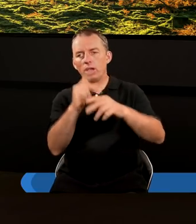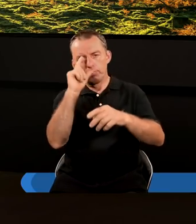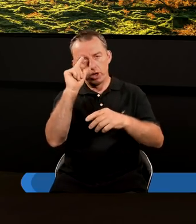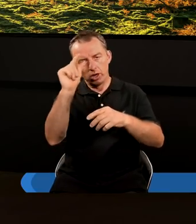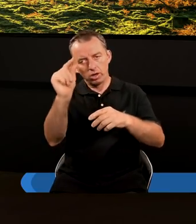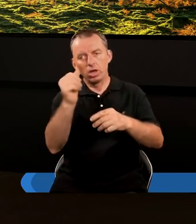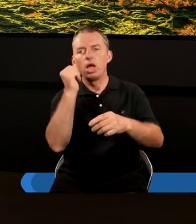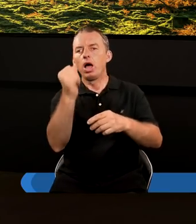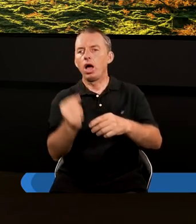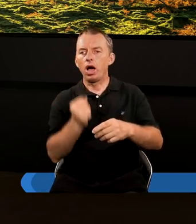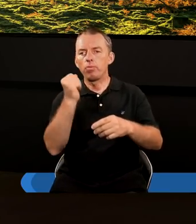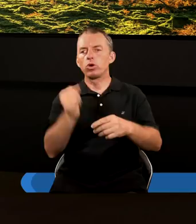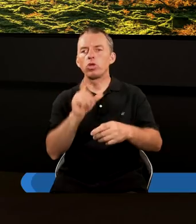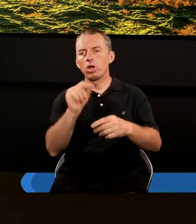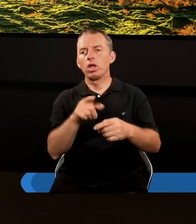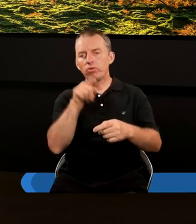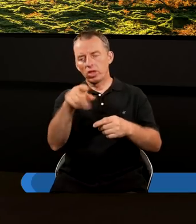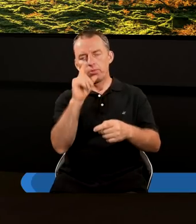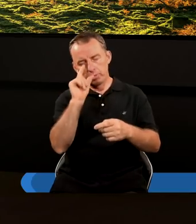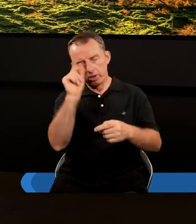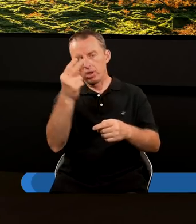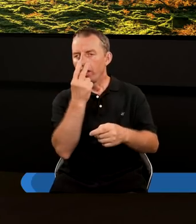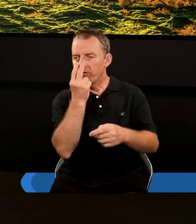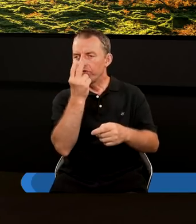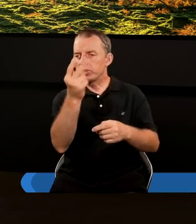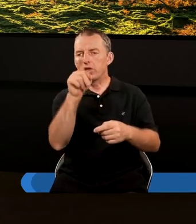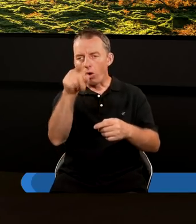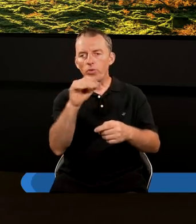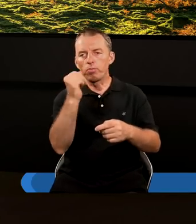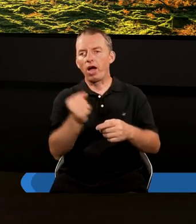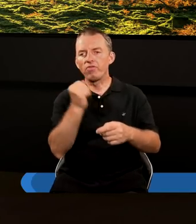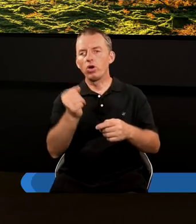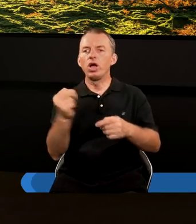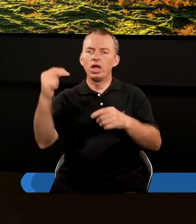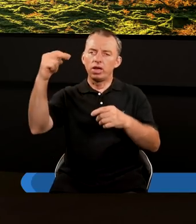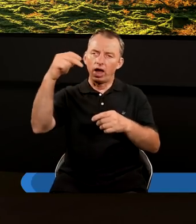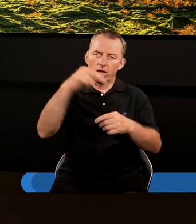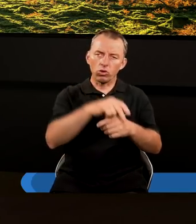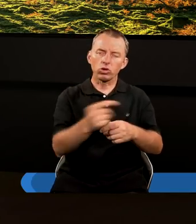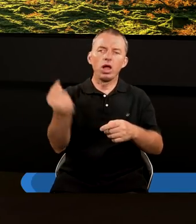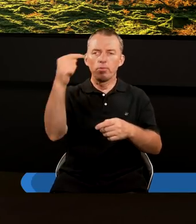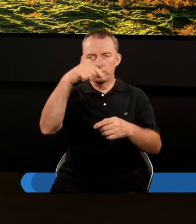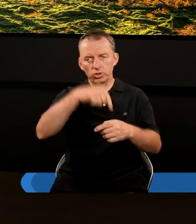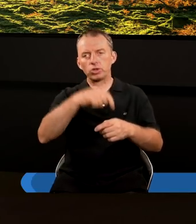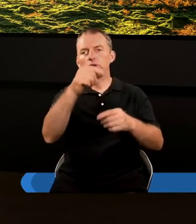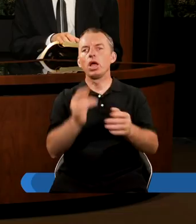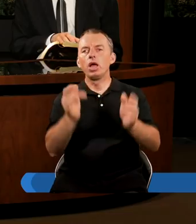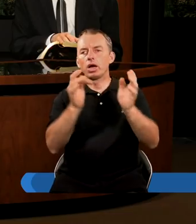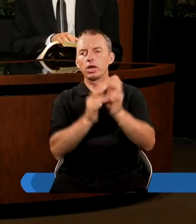perspektywa choćby apostoła Pawła. Jak w tej perspektywie widział on nadchodzące przyjście Chrystusa?